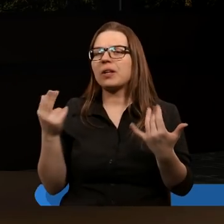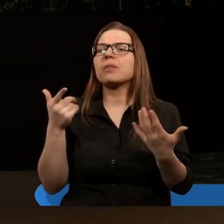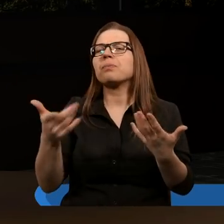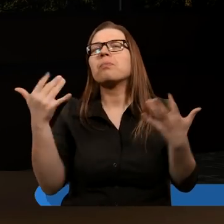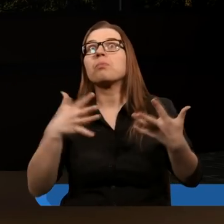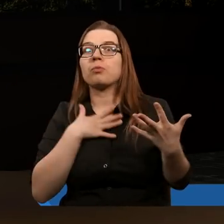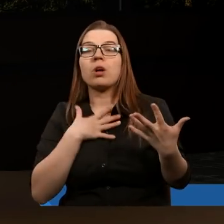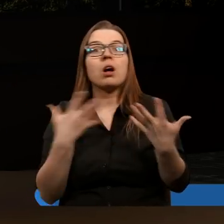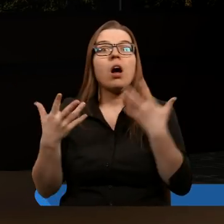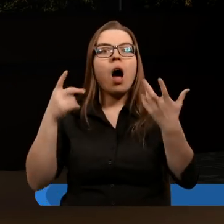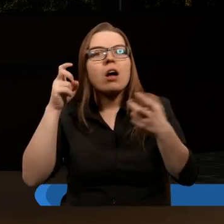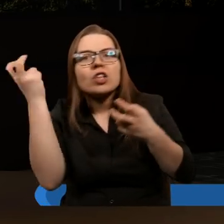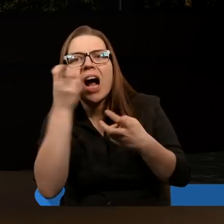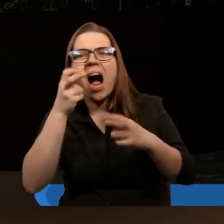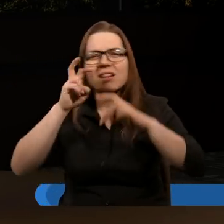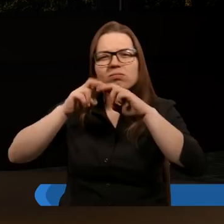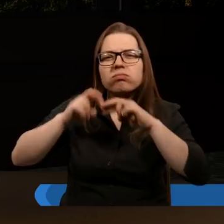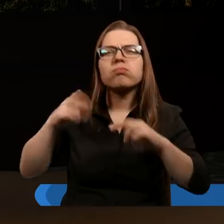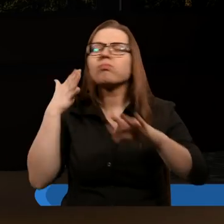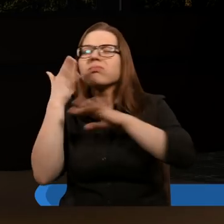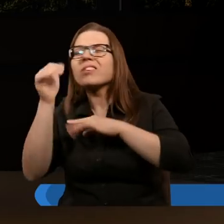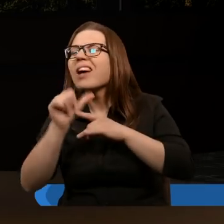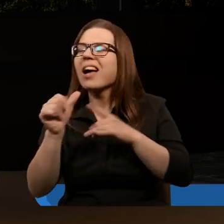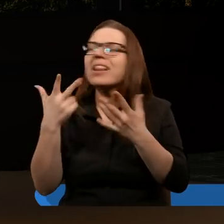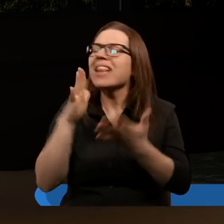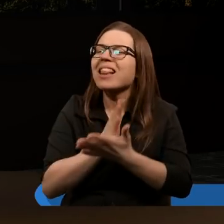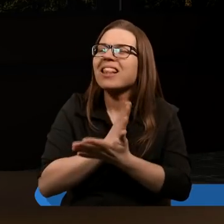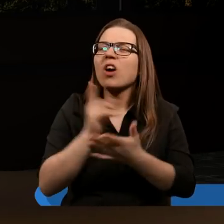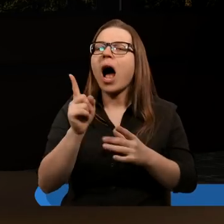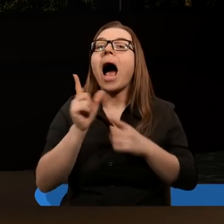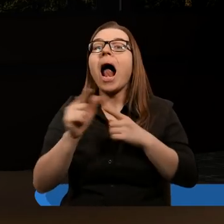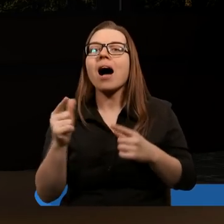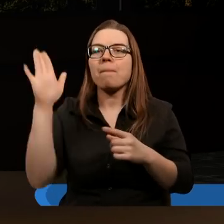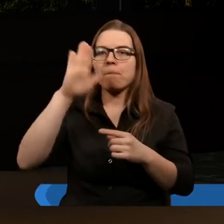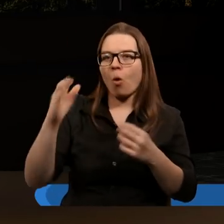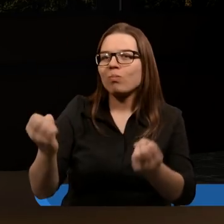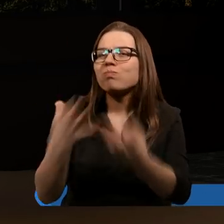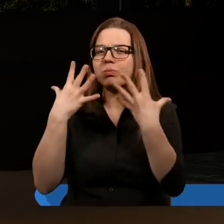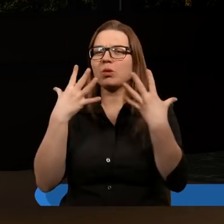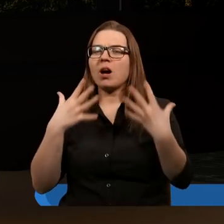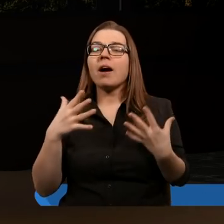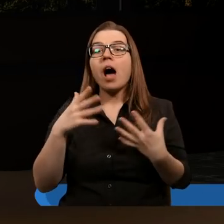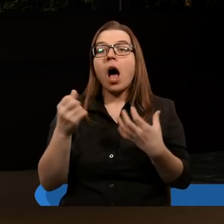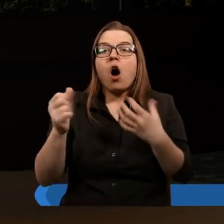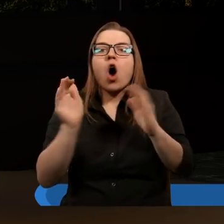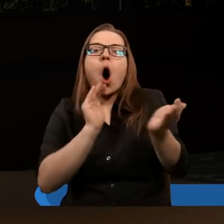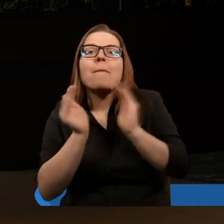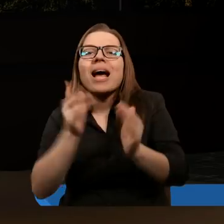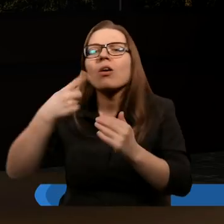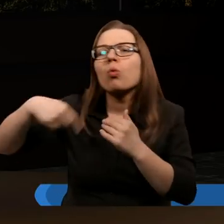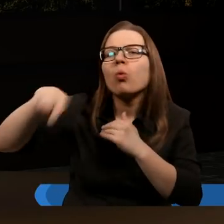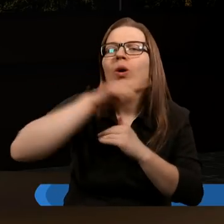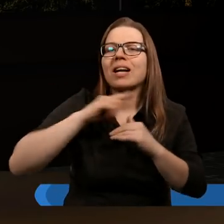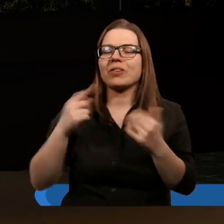nas intrygować, co tam jest przepowiedziane. Nie. Chodzi o to, że Bóg pokazuje w Księdze Objawienia to, jak opiekuje się